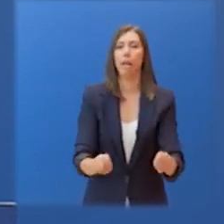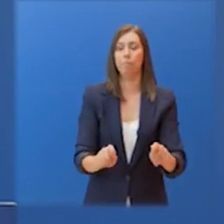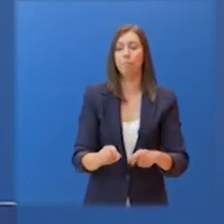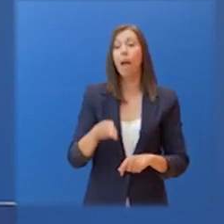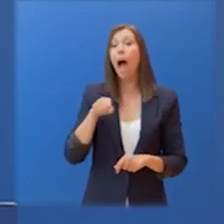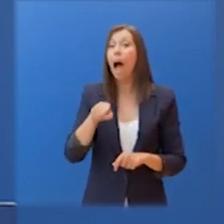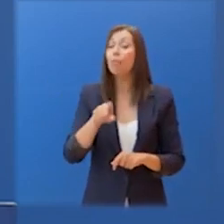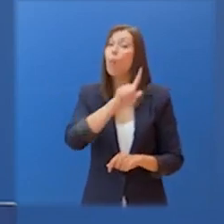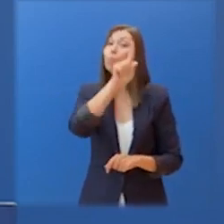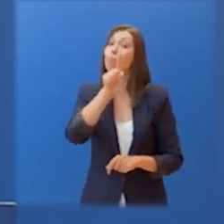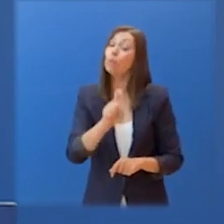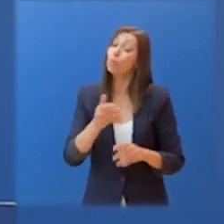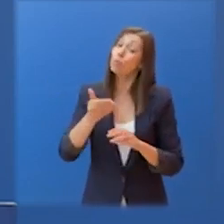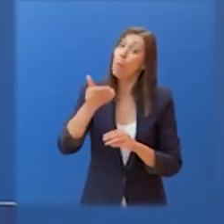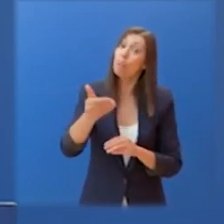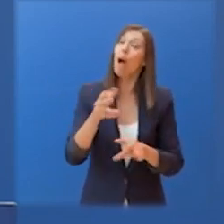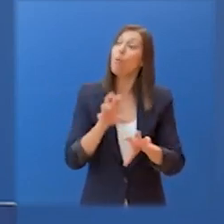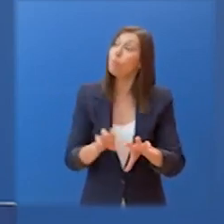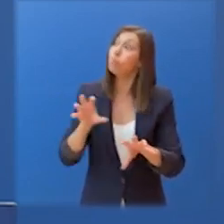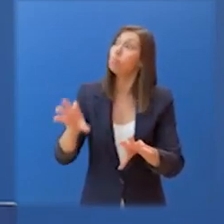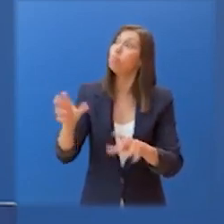ανάλογα με την εξέλιξη των επιδημιολογικών δεδομένων.